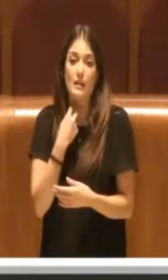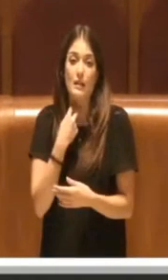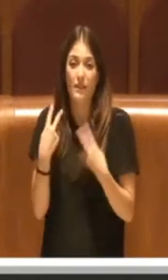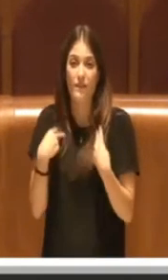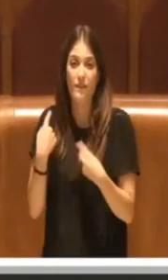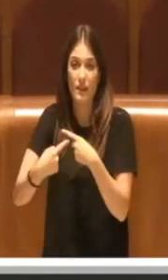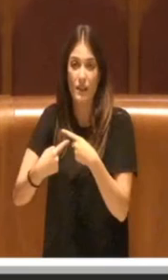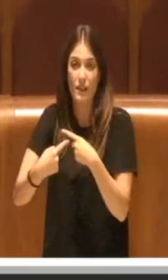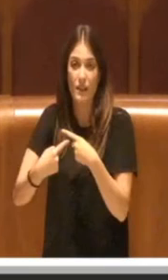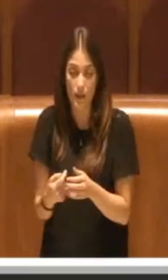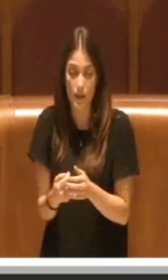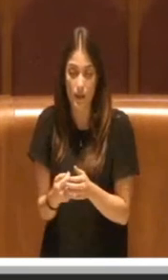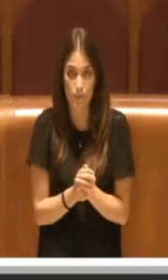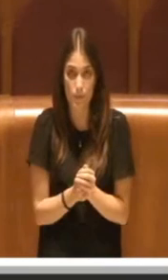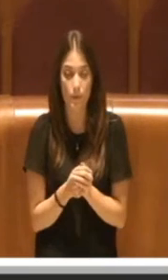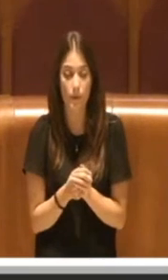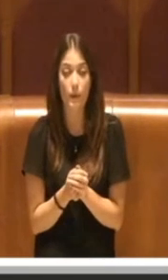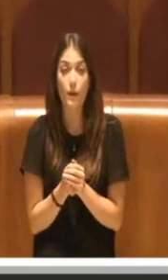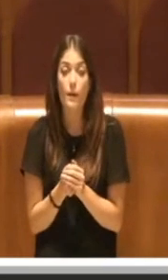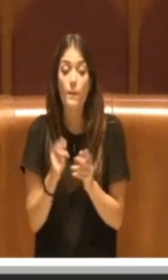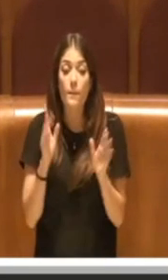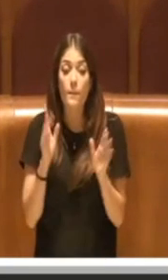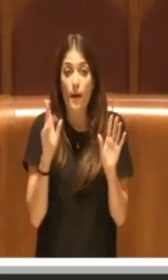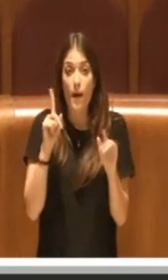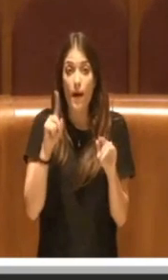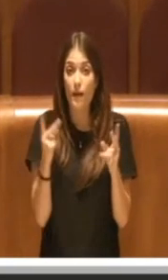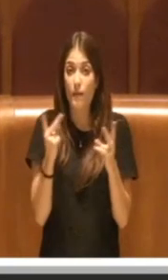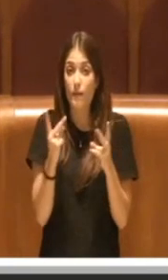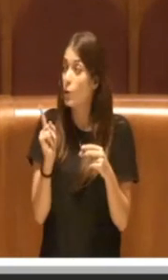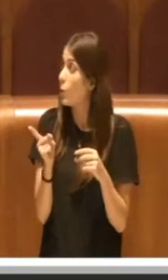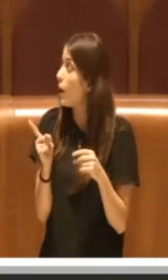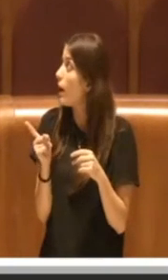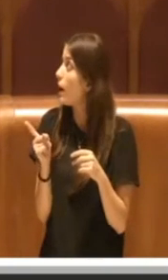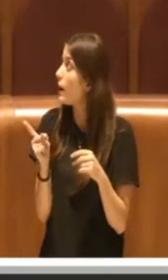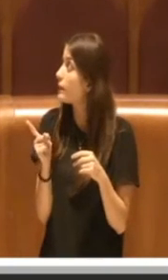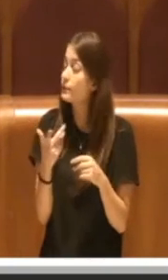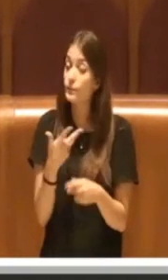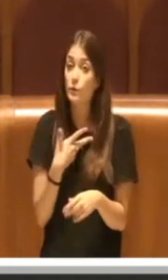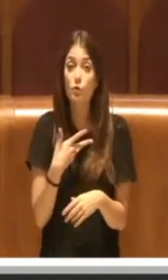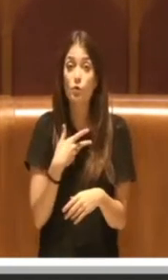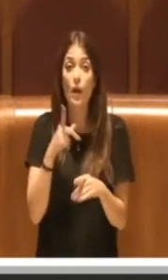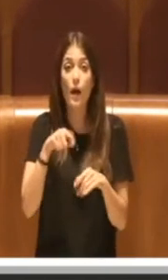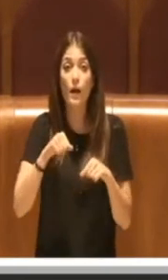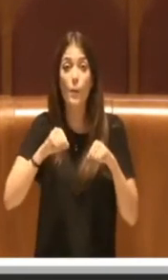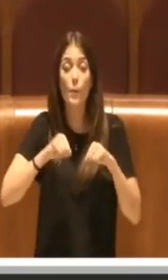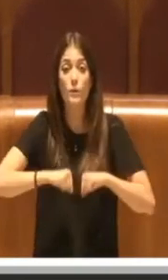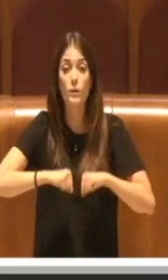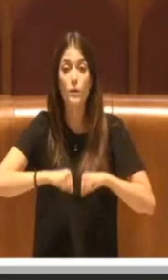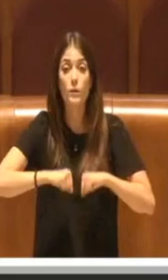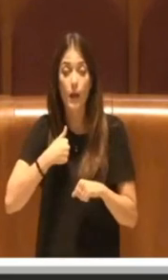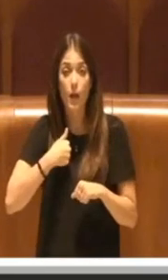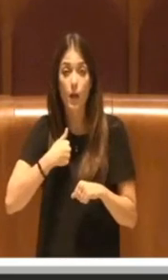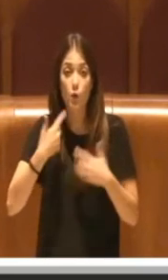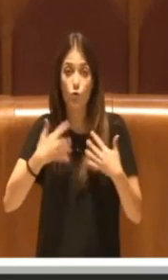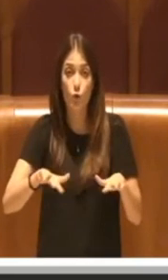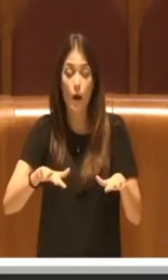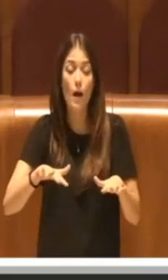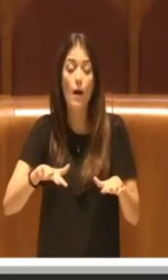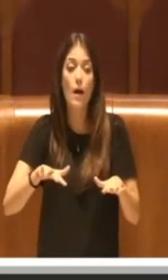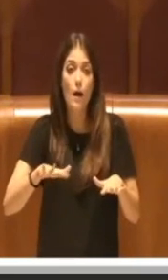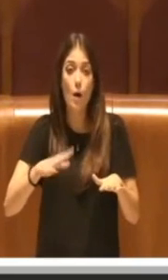Però è anche vero che c'è stata anche la possibilità, io l'ho portato in ben